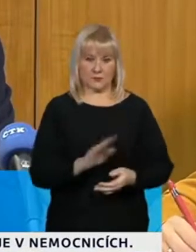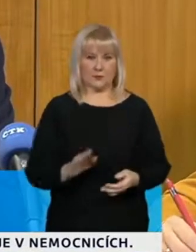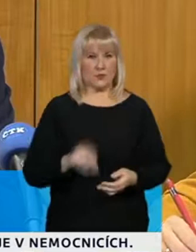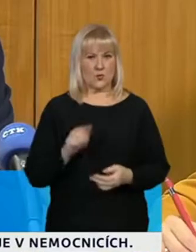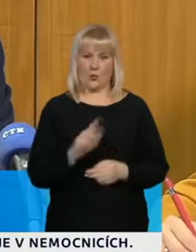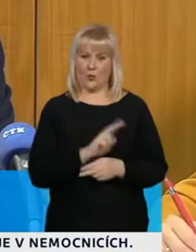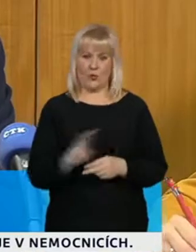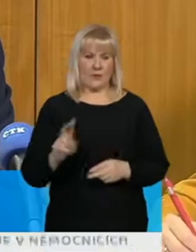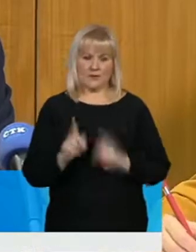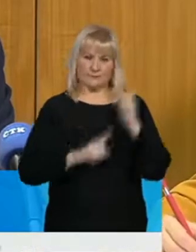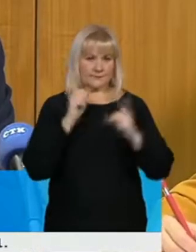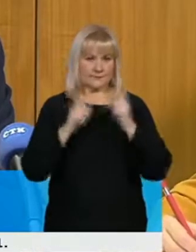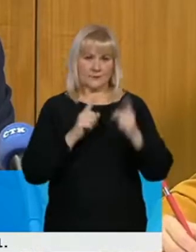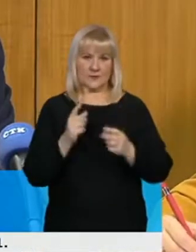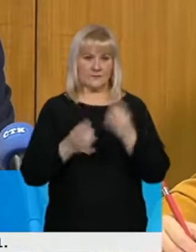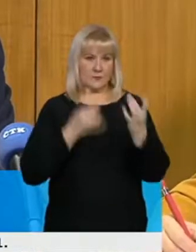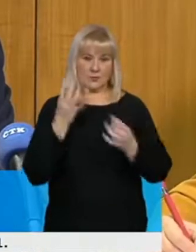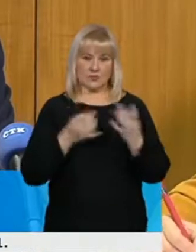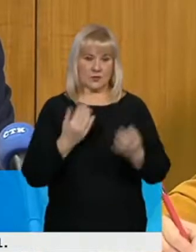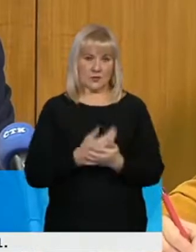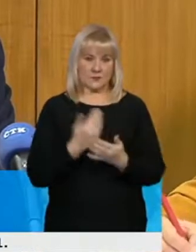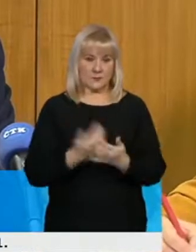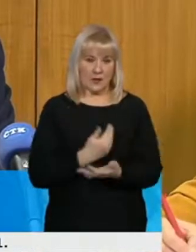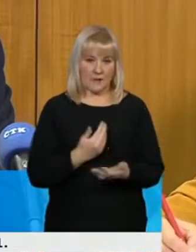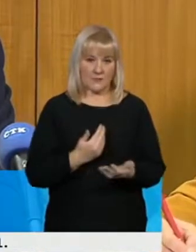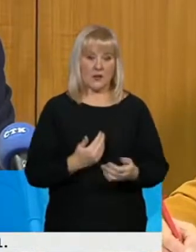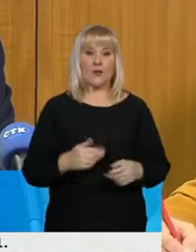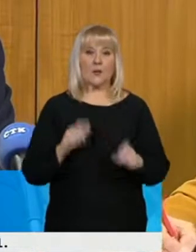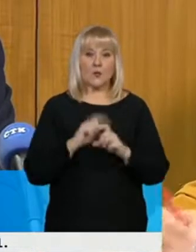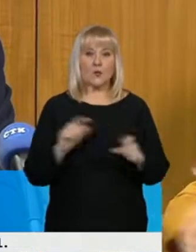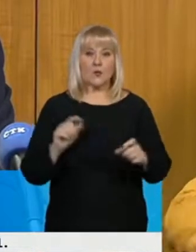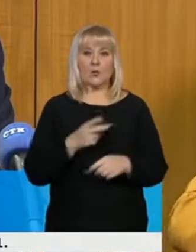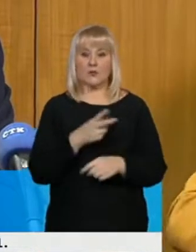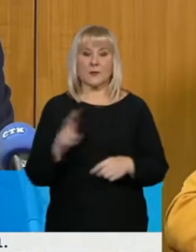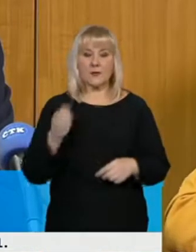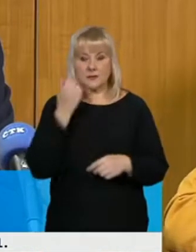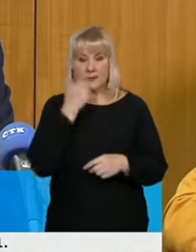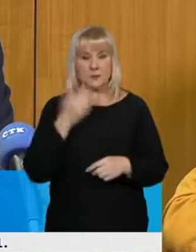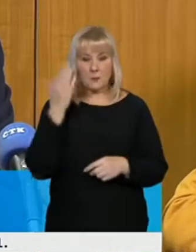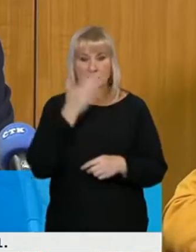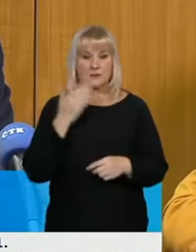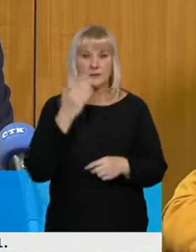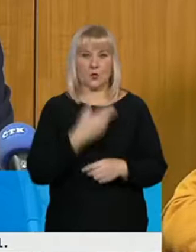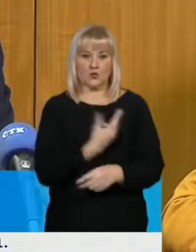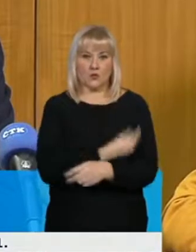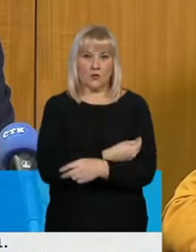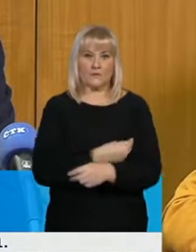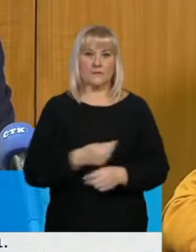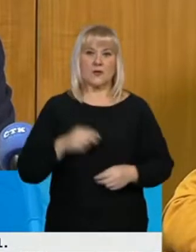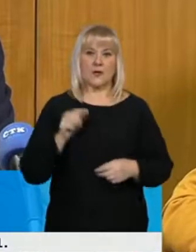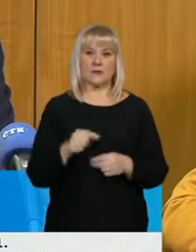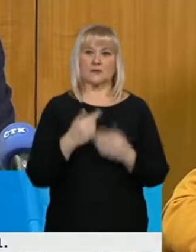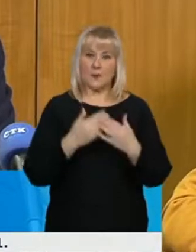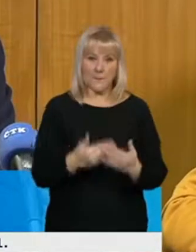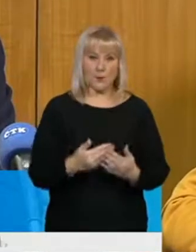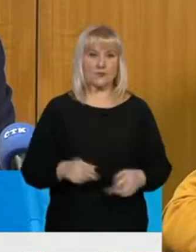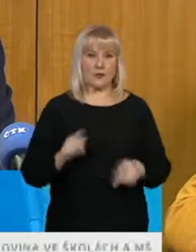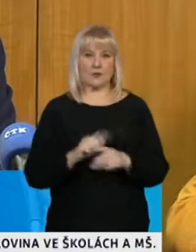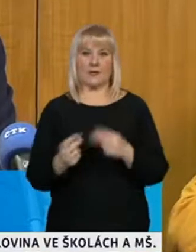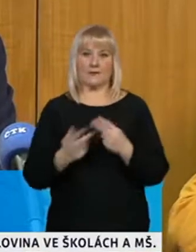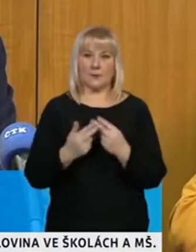úplně konspirační teorie, která těží zpřesvědčení některých lidí, že očkování není jenom neúčinné, ale dokonce